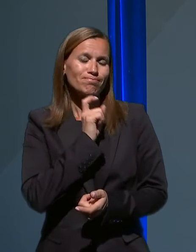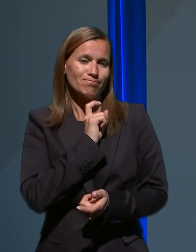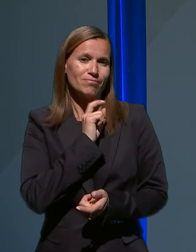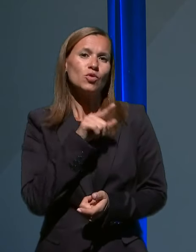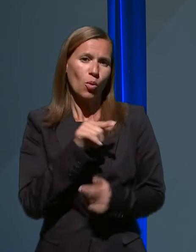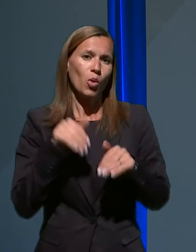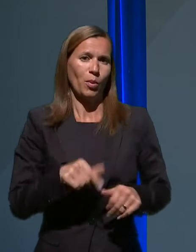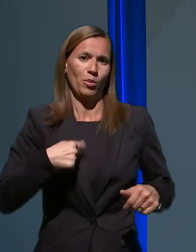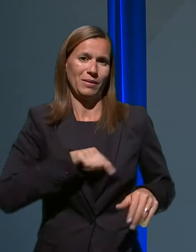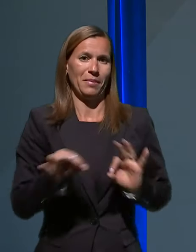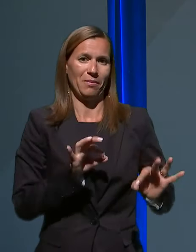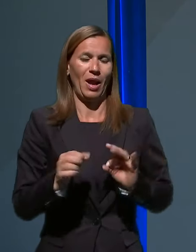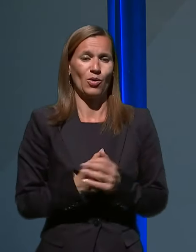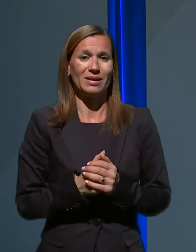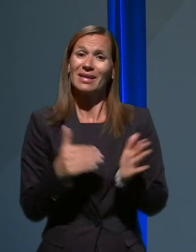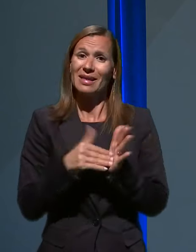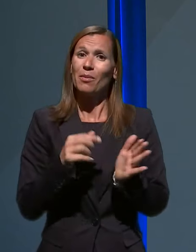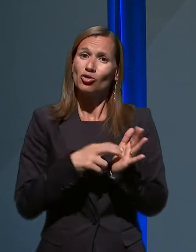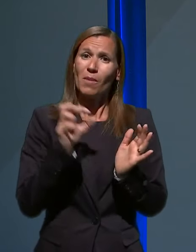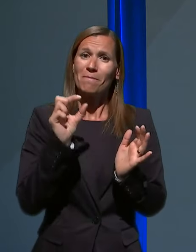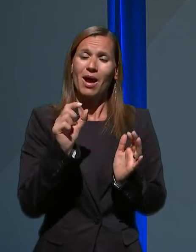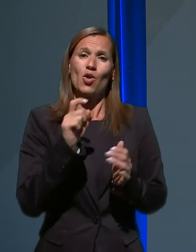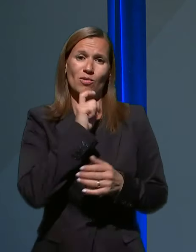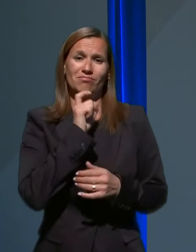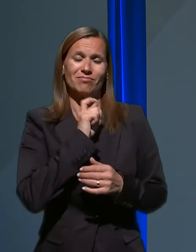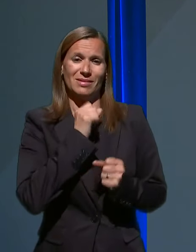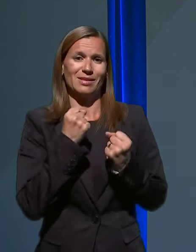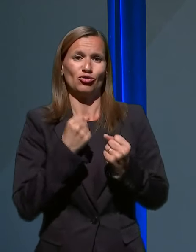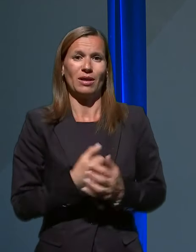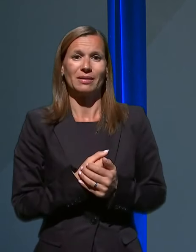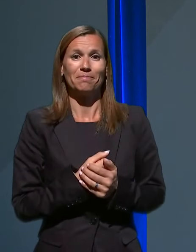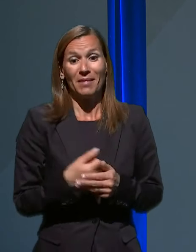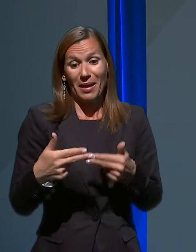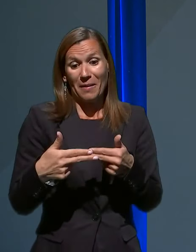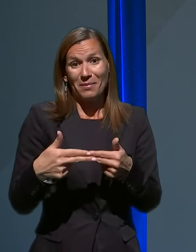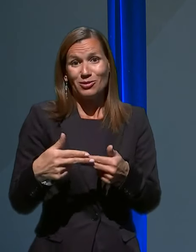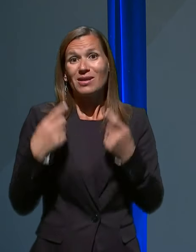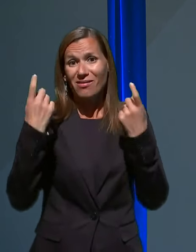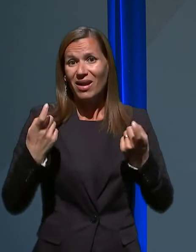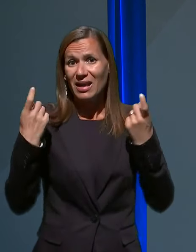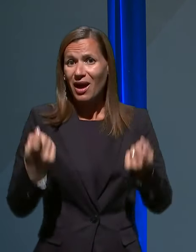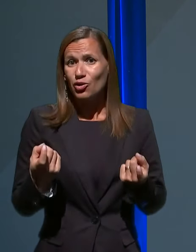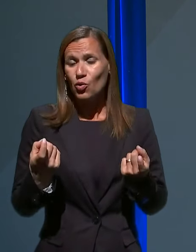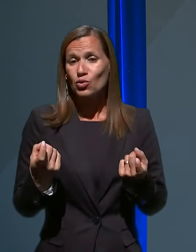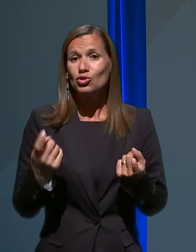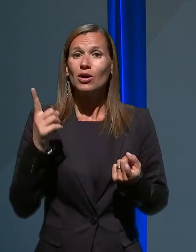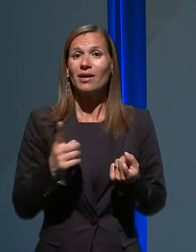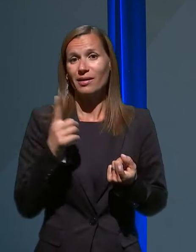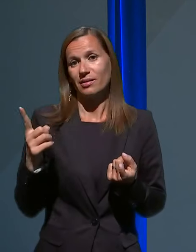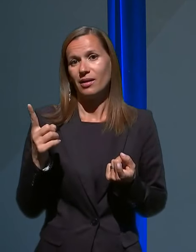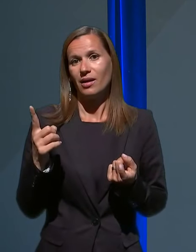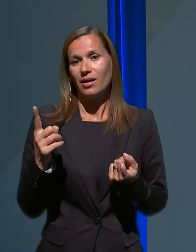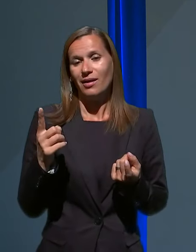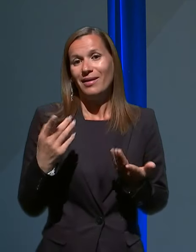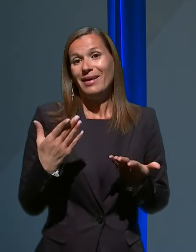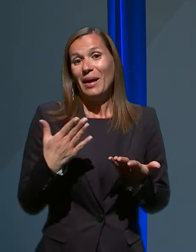Resnično je potrebno še malo zdržati. Bliža pa se velika noč in vsaj za moje